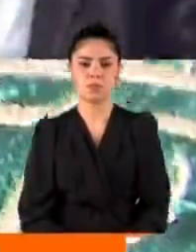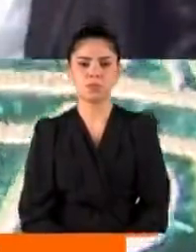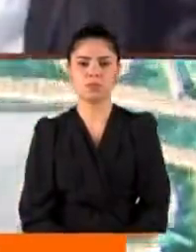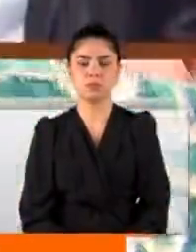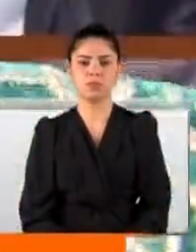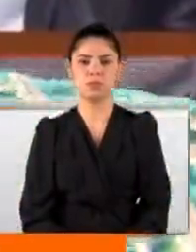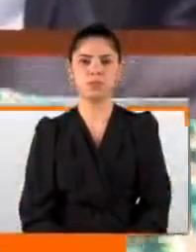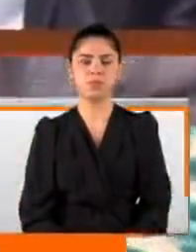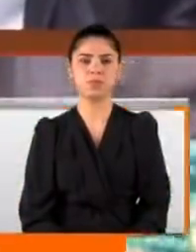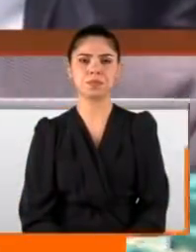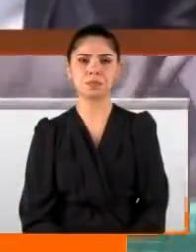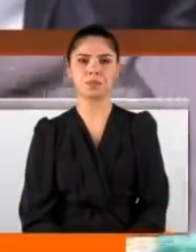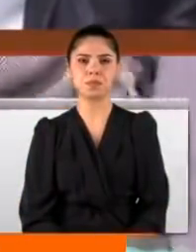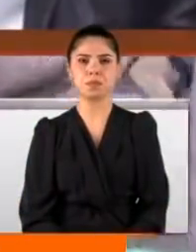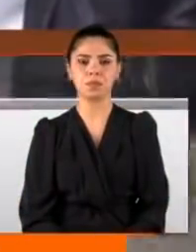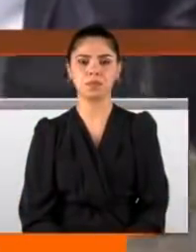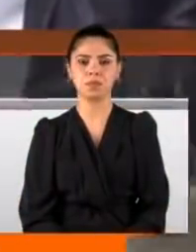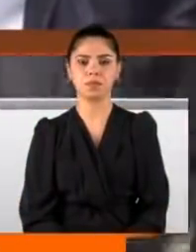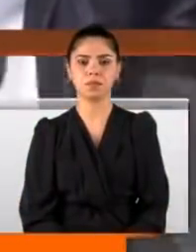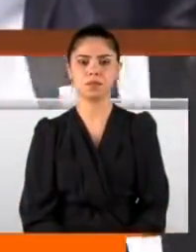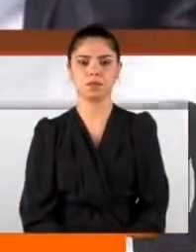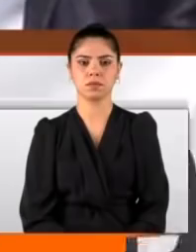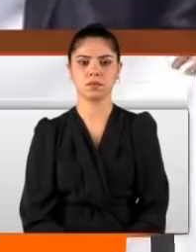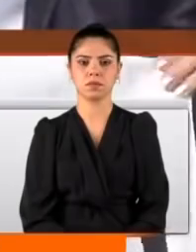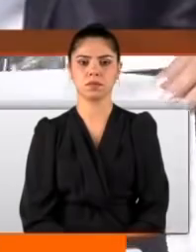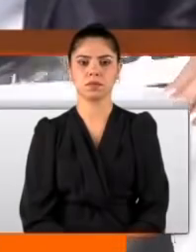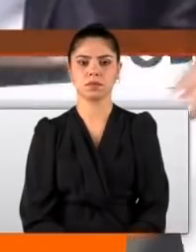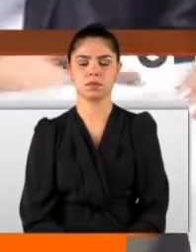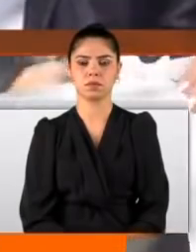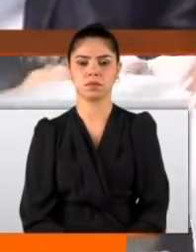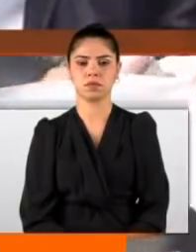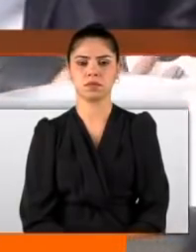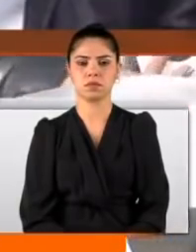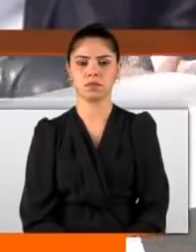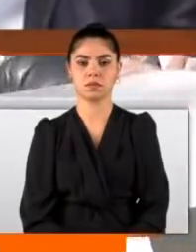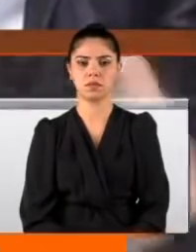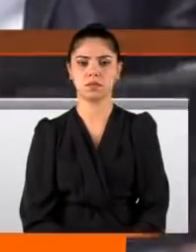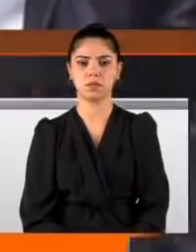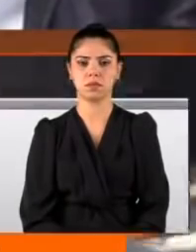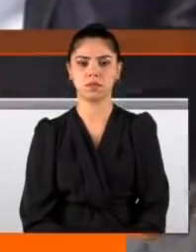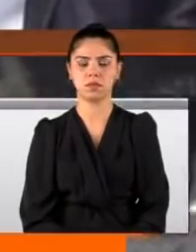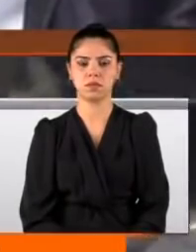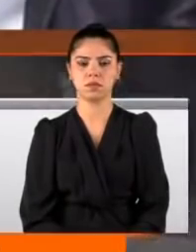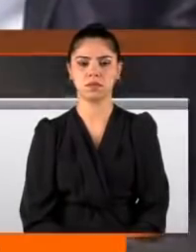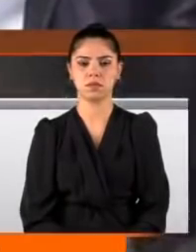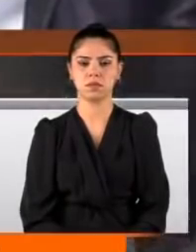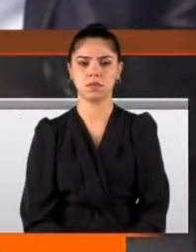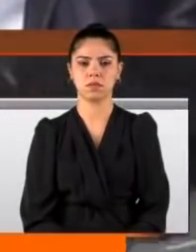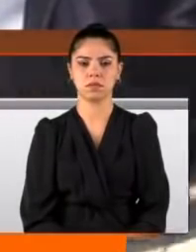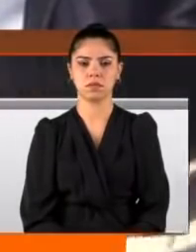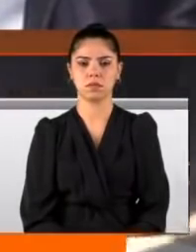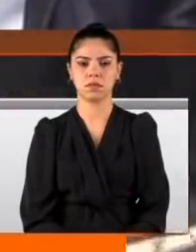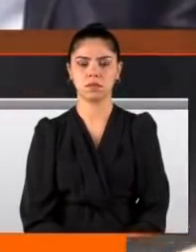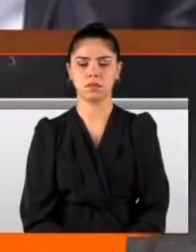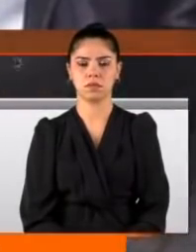Yavrum yavrum yavrum yavrum yavrum. Ben şiddete hayır diyorum. Kadına şiddete hayır diyorum. Esra'ya, esra'ya,